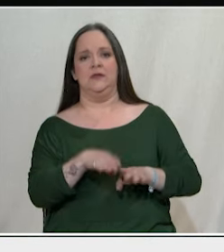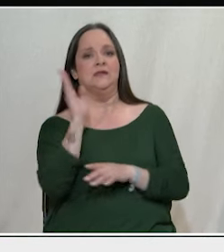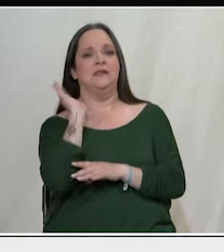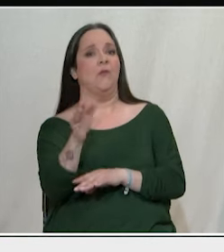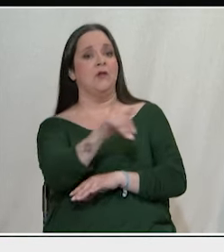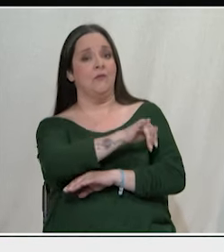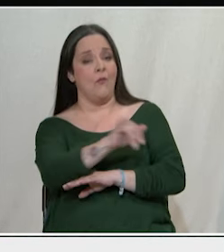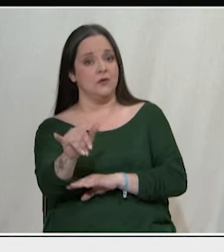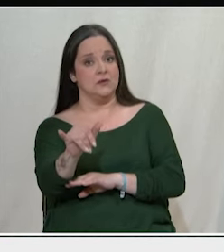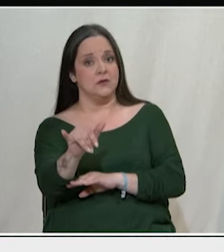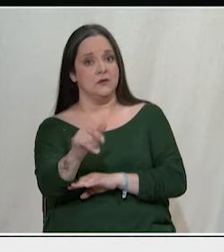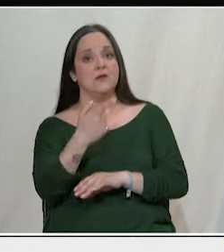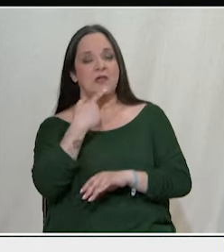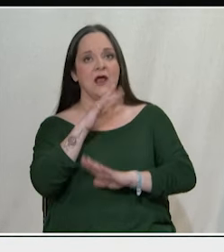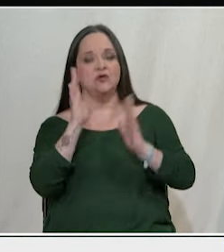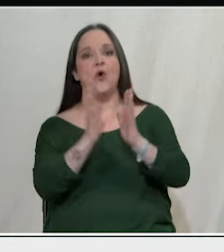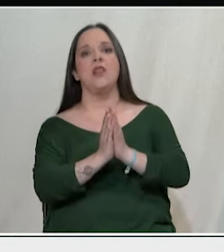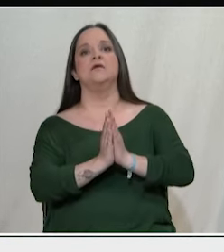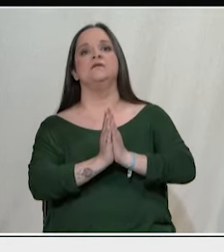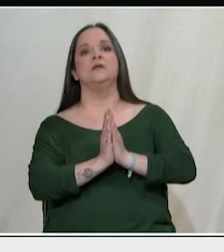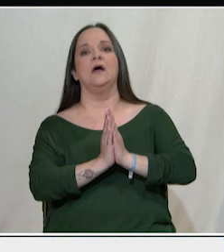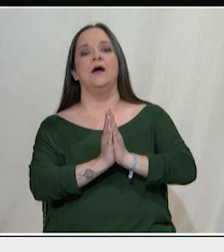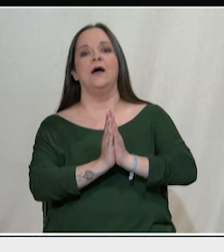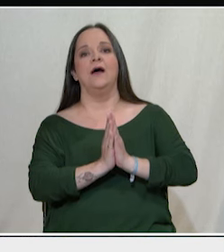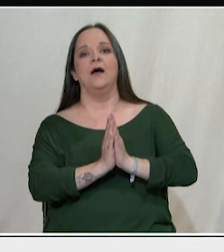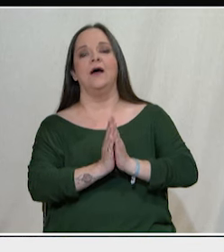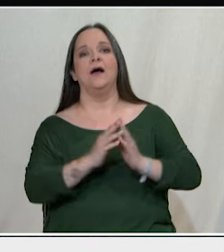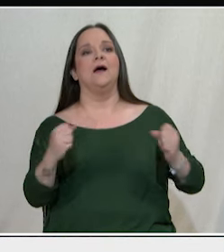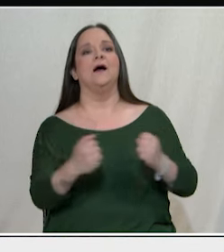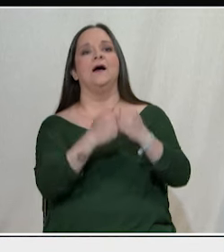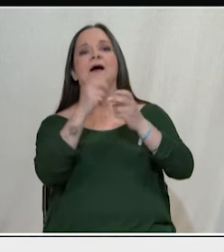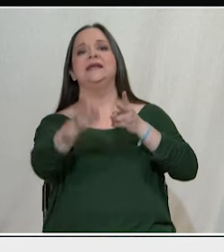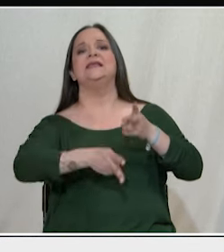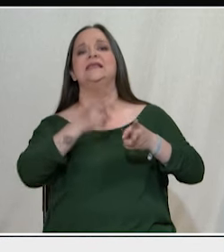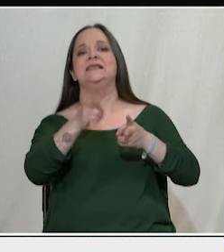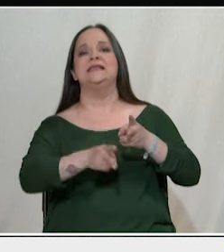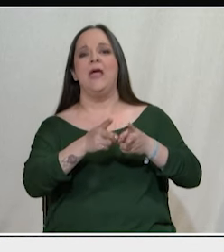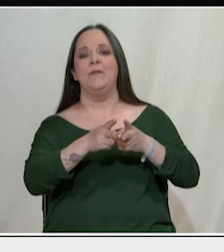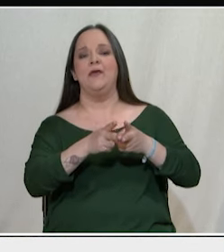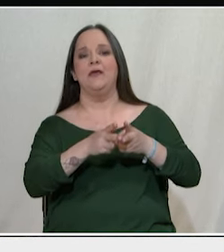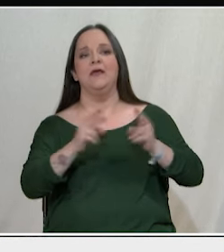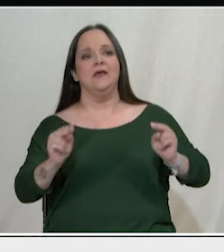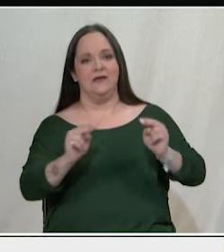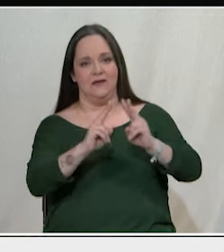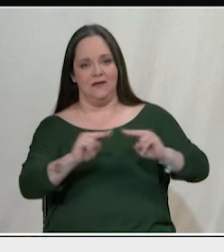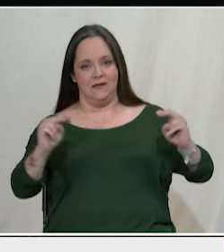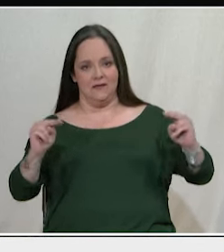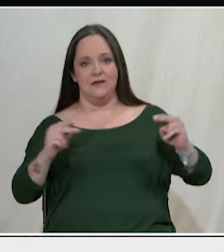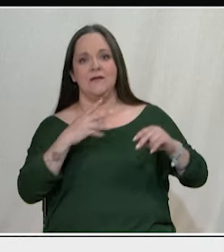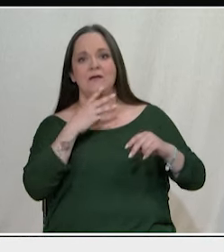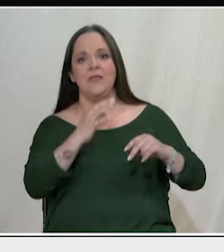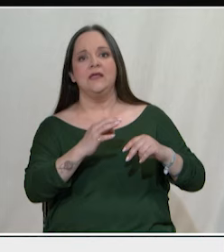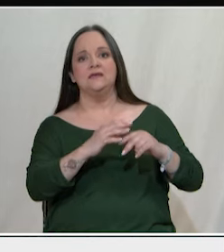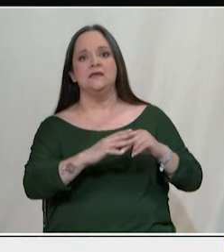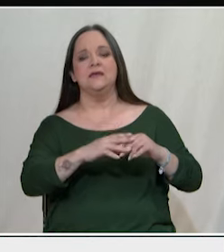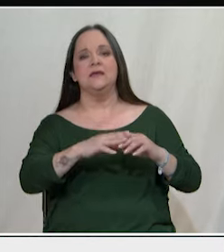Δηλαδή θα έλεγα ότι σε όλο αυτό το πράγμα τα τέμπη είναι μόνο η κορυφή του παγόβουνου. Η προσπάθεια δηλαδή που έκανε η κυβέρνηση να κλείσει,